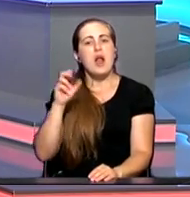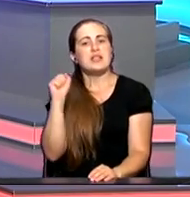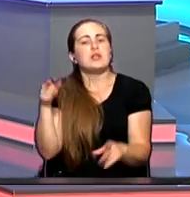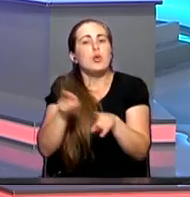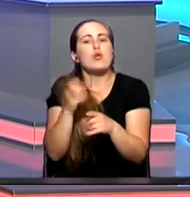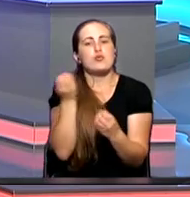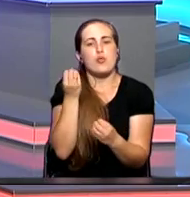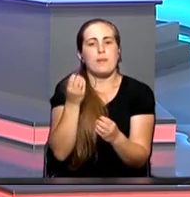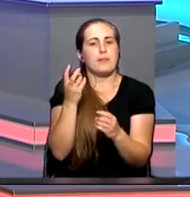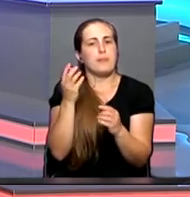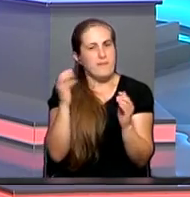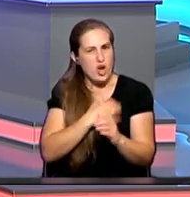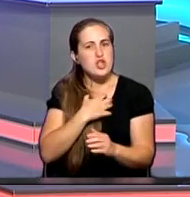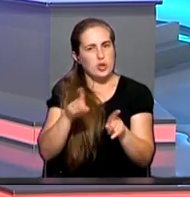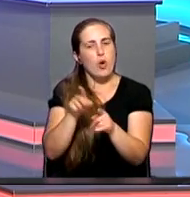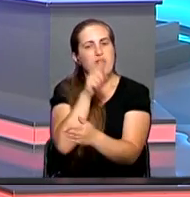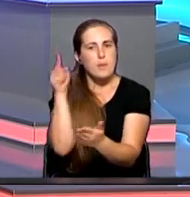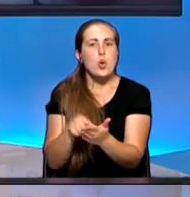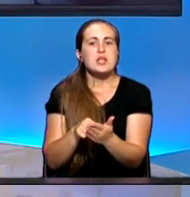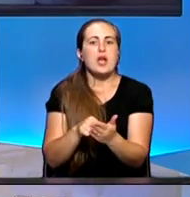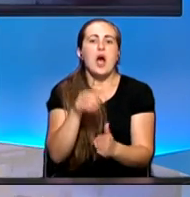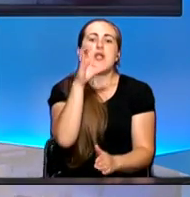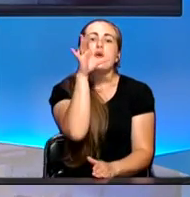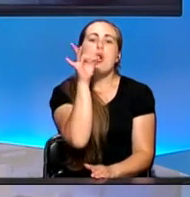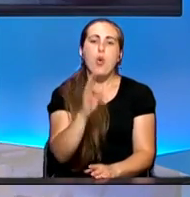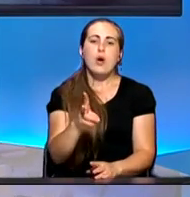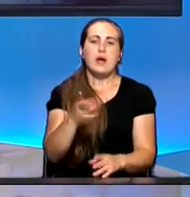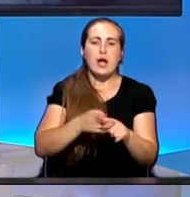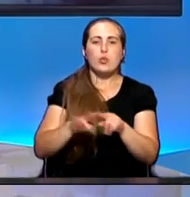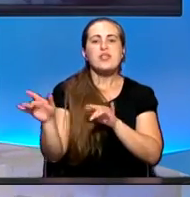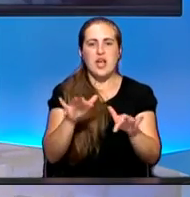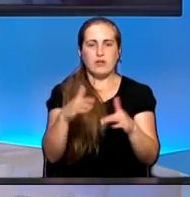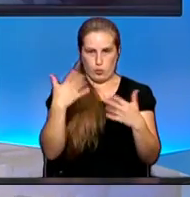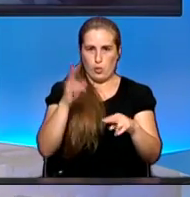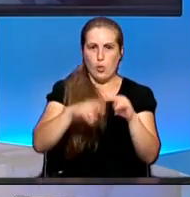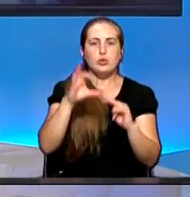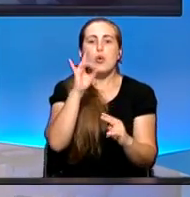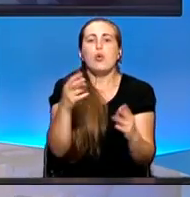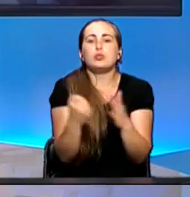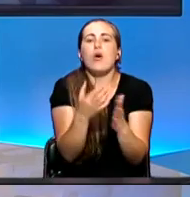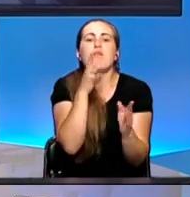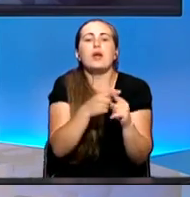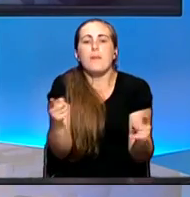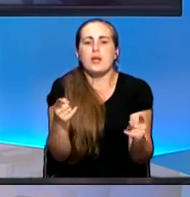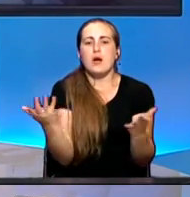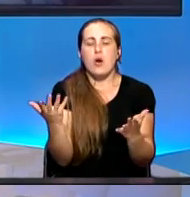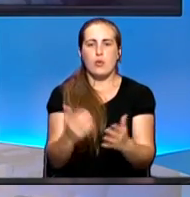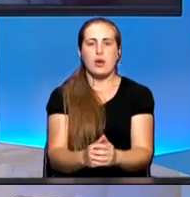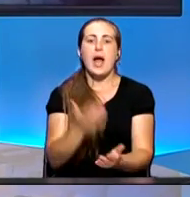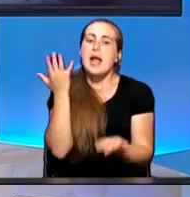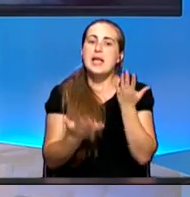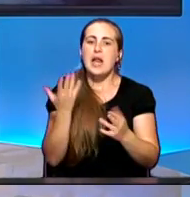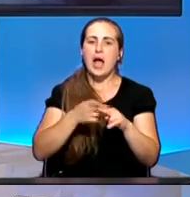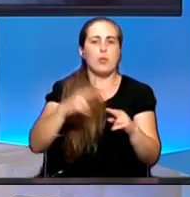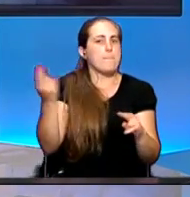такой немаловажный, наверное, вопрос. Срок у этого полиса действует ли он до какого-то периода, или же